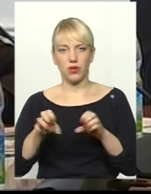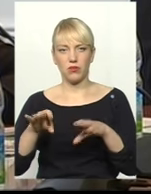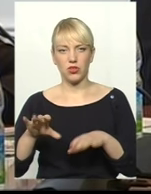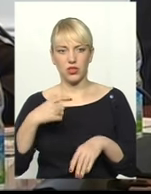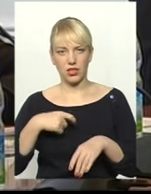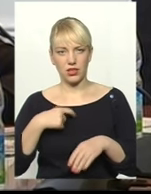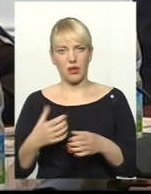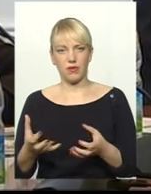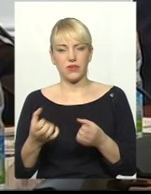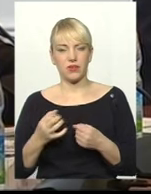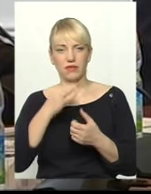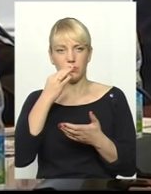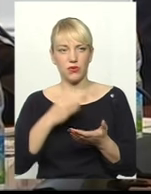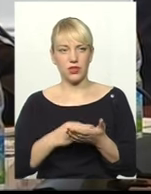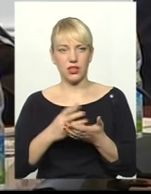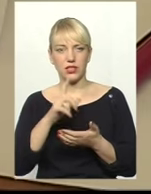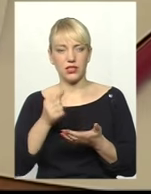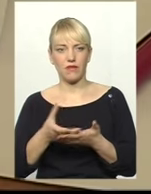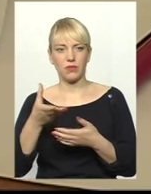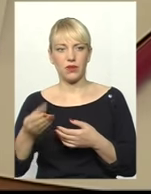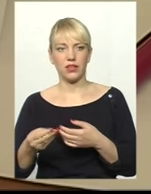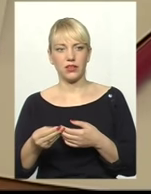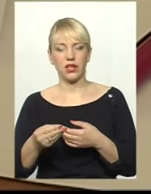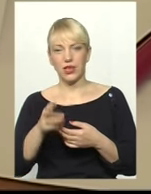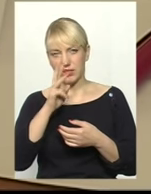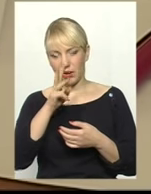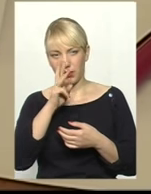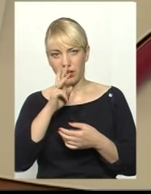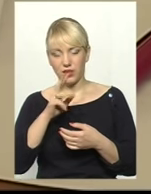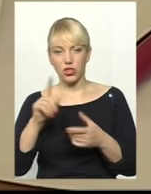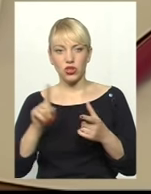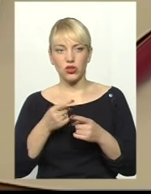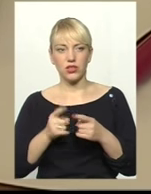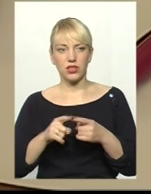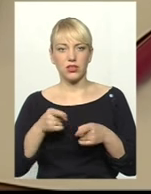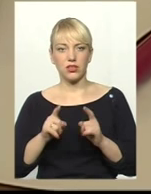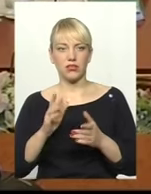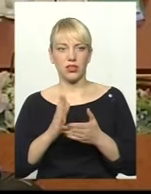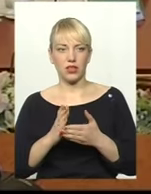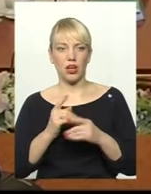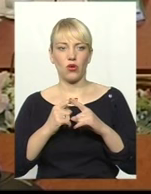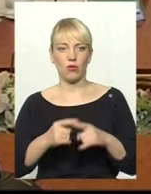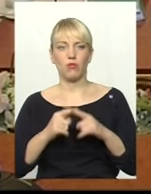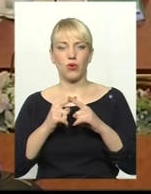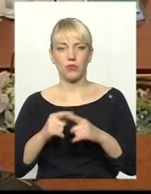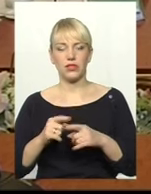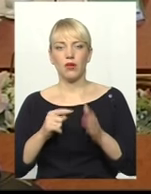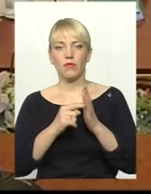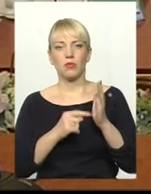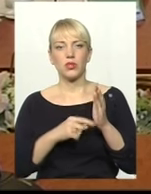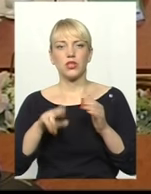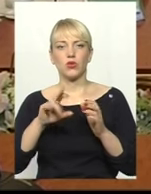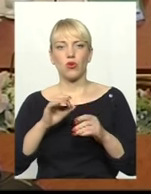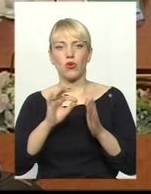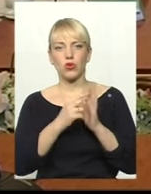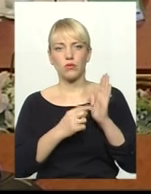відповідальність за заробітної плати, через що дійсно це є компроміс. Пропозиції до розподілу кошторису